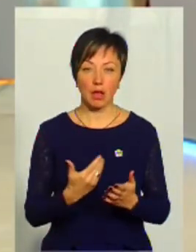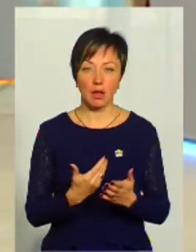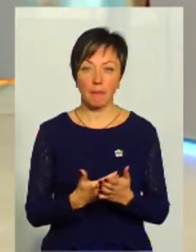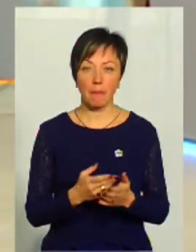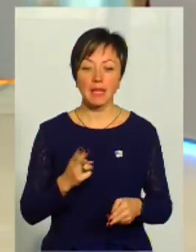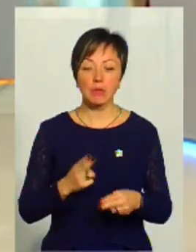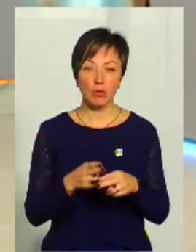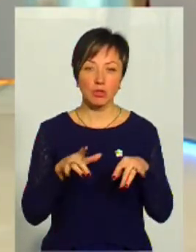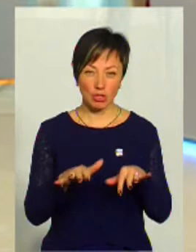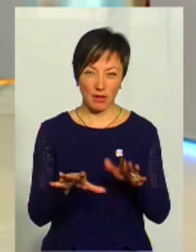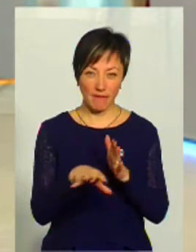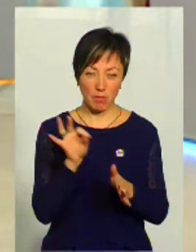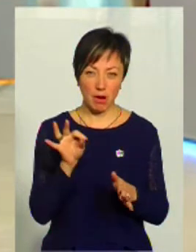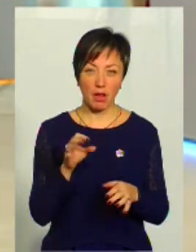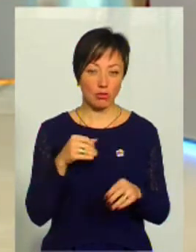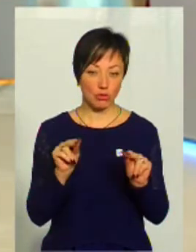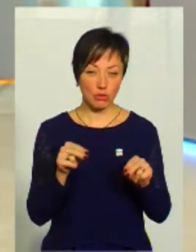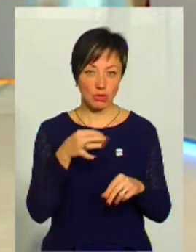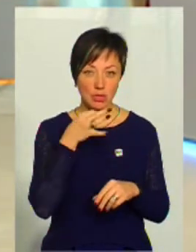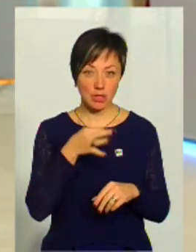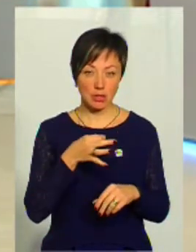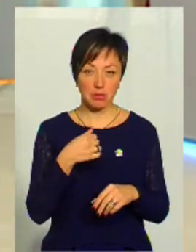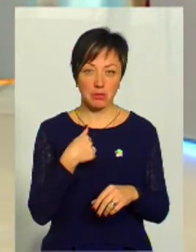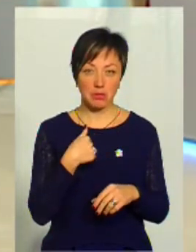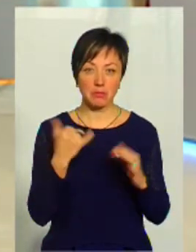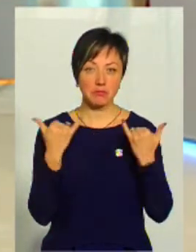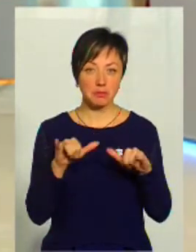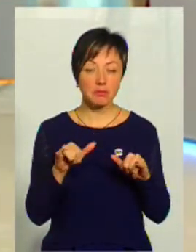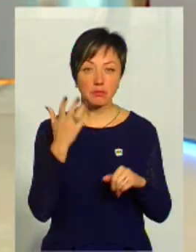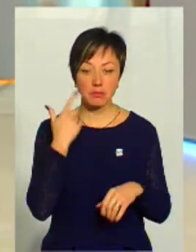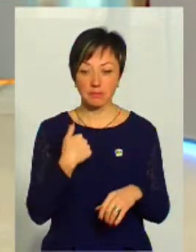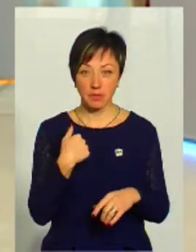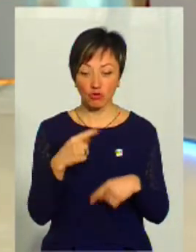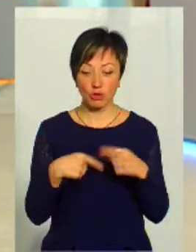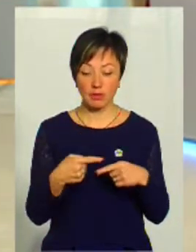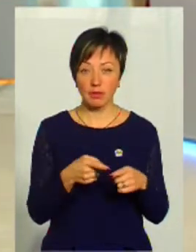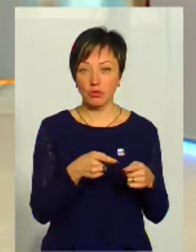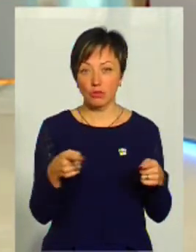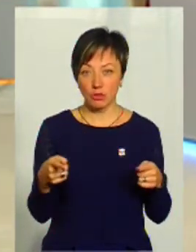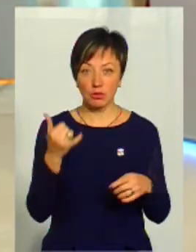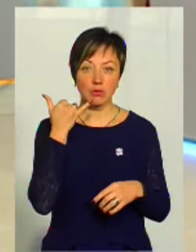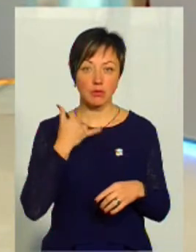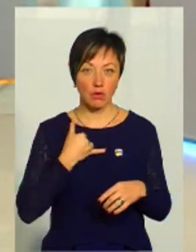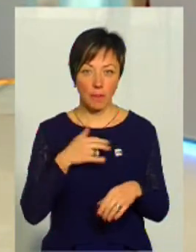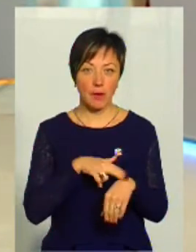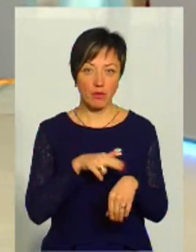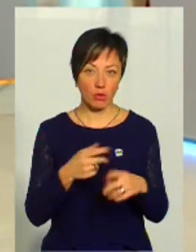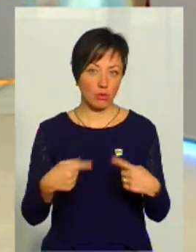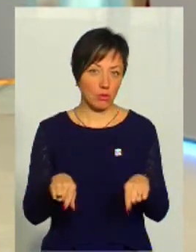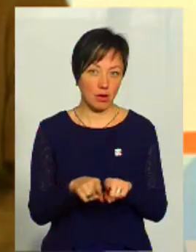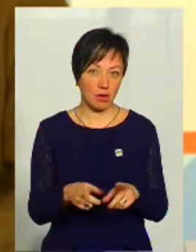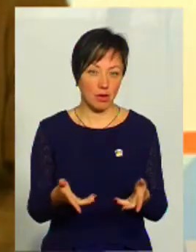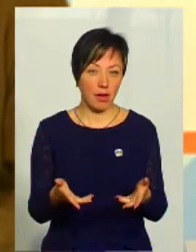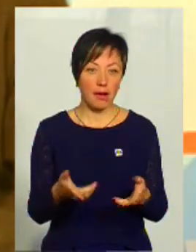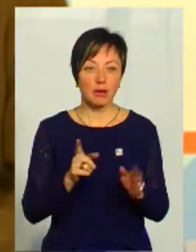запобіжний захід. І, чесно сказати, мене дуже здивувало, коли мені через деякий час почали телефонувати правоохоронні